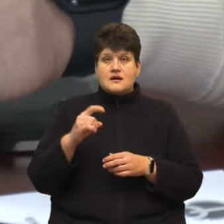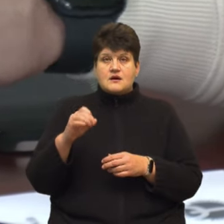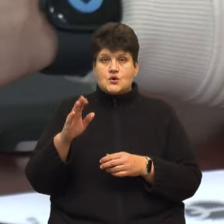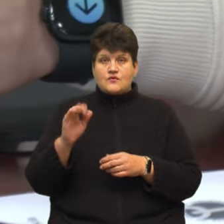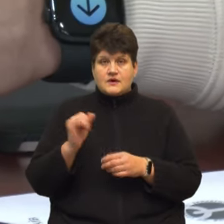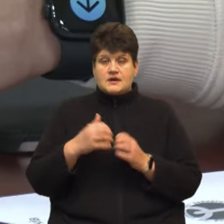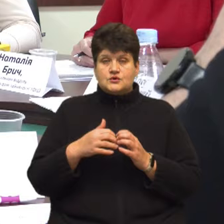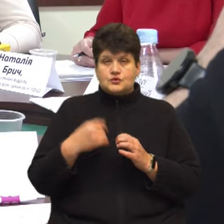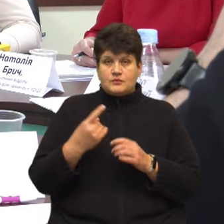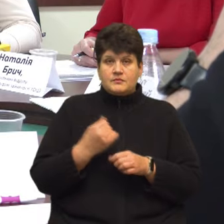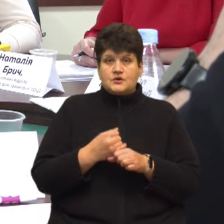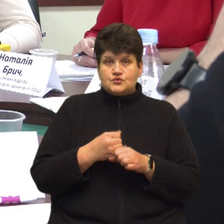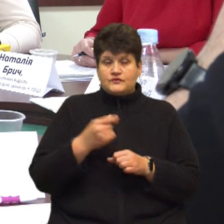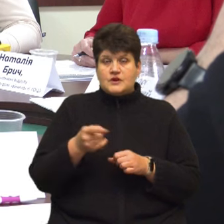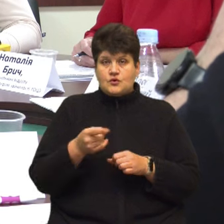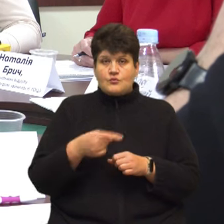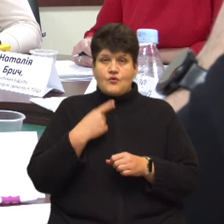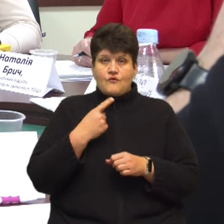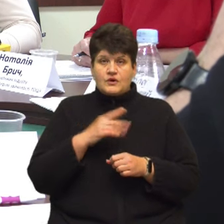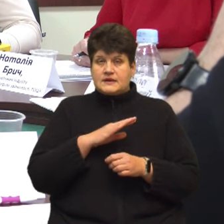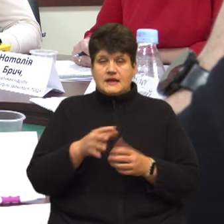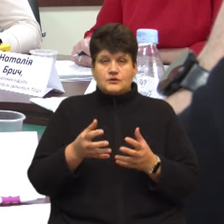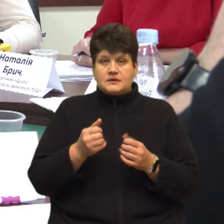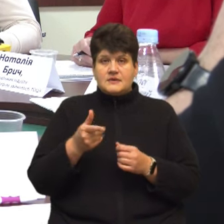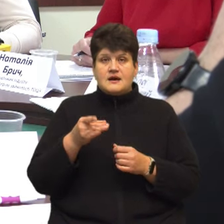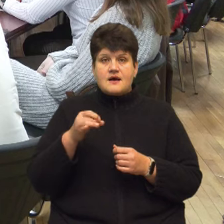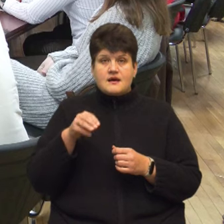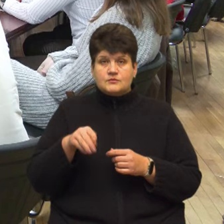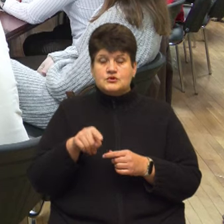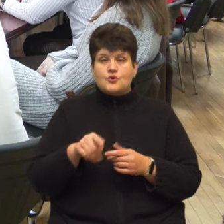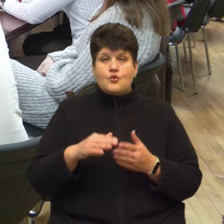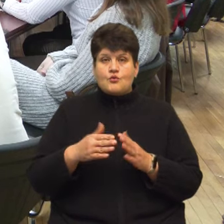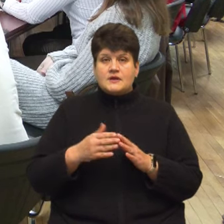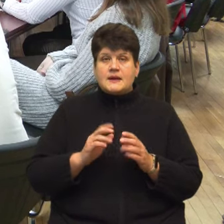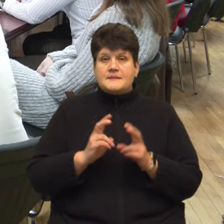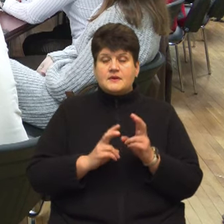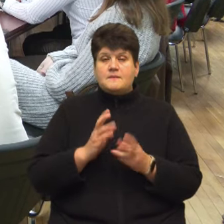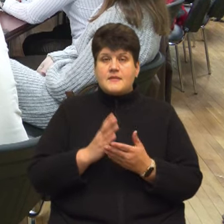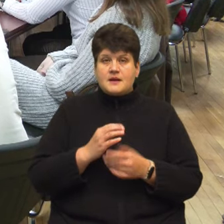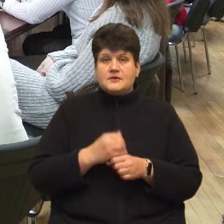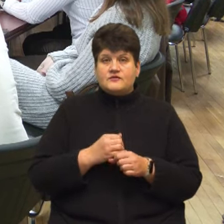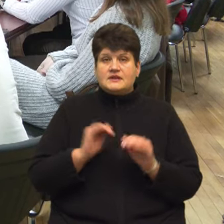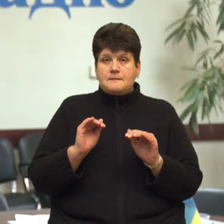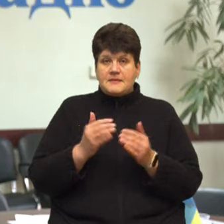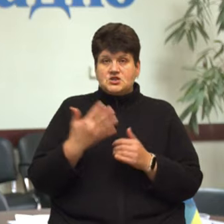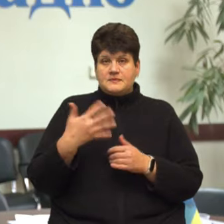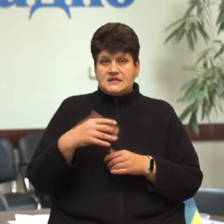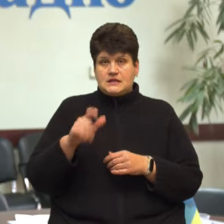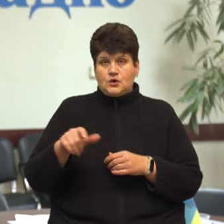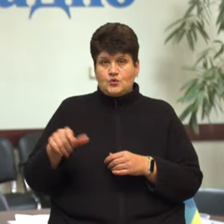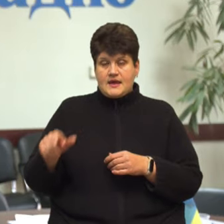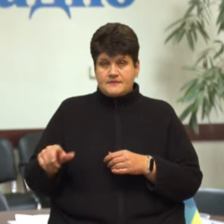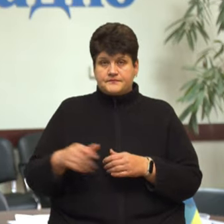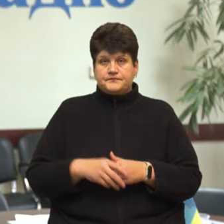Рік працюють у Тернополі. Андрій каже, не отримали грант, бо за його умовами на підприємстві має працювати менше 50 людей. Директор